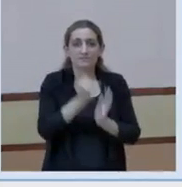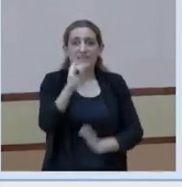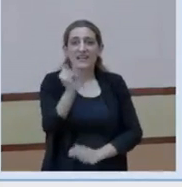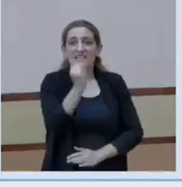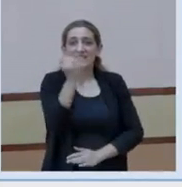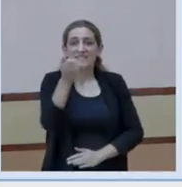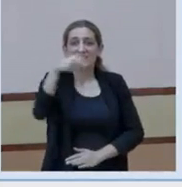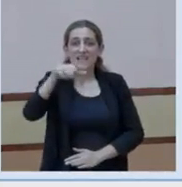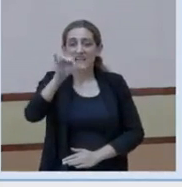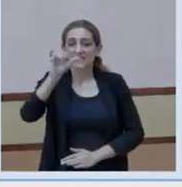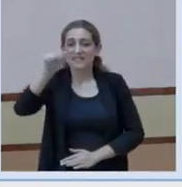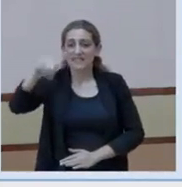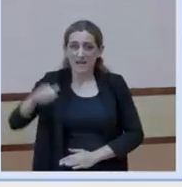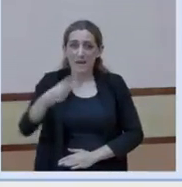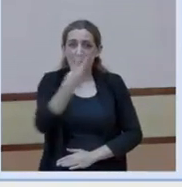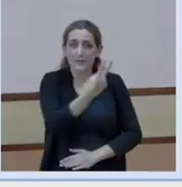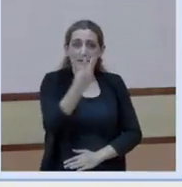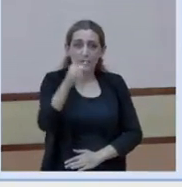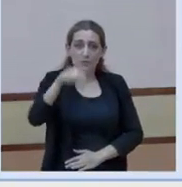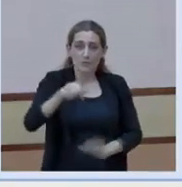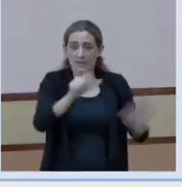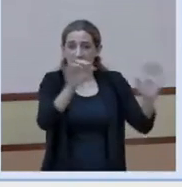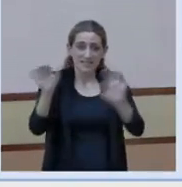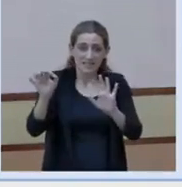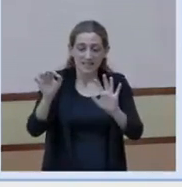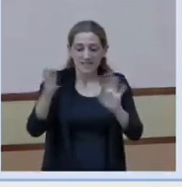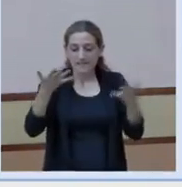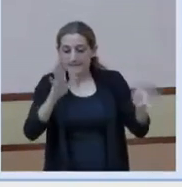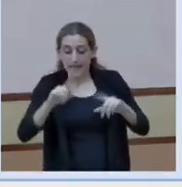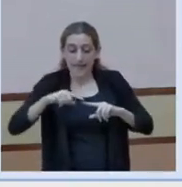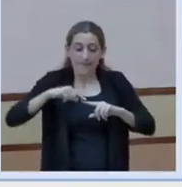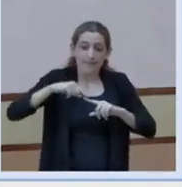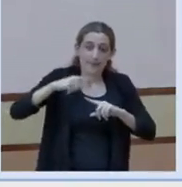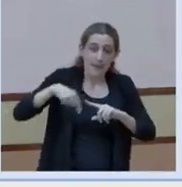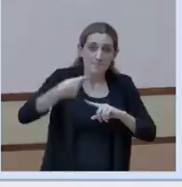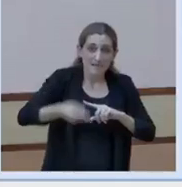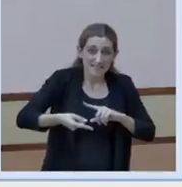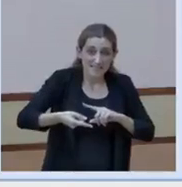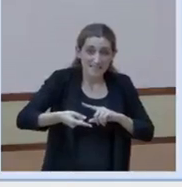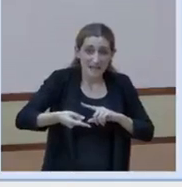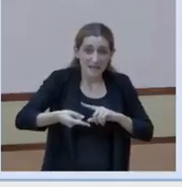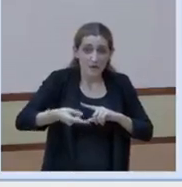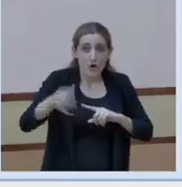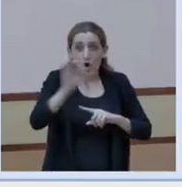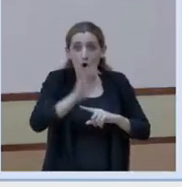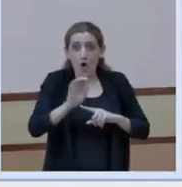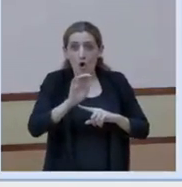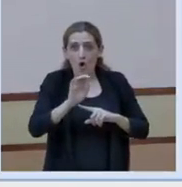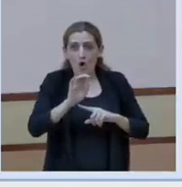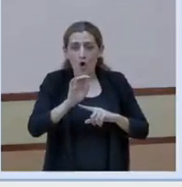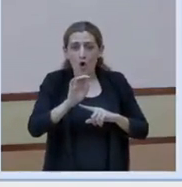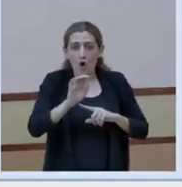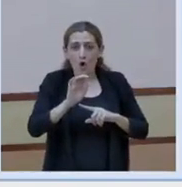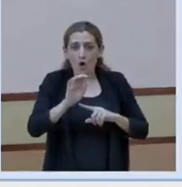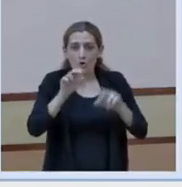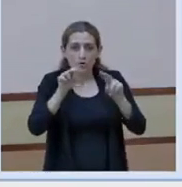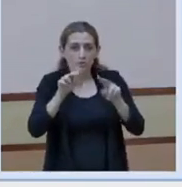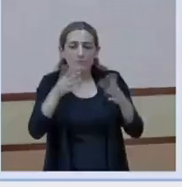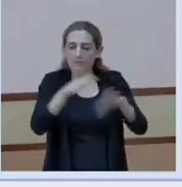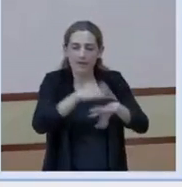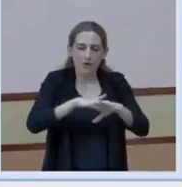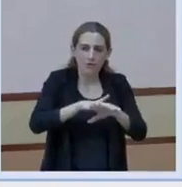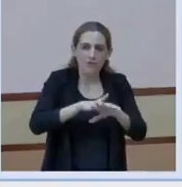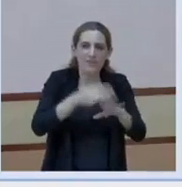22.600 entre demà passat o el dijous, entre